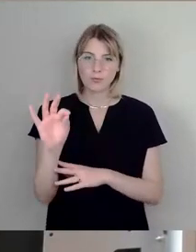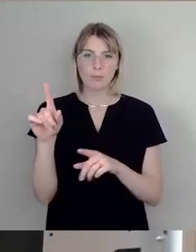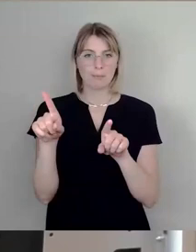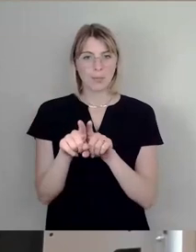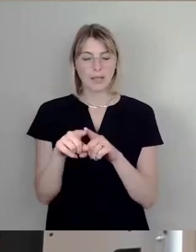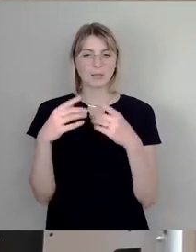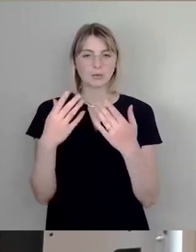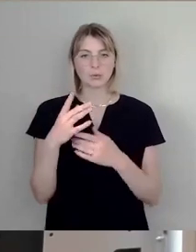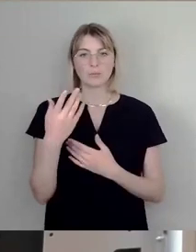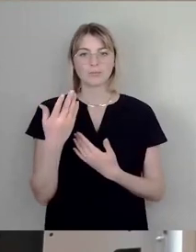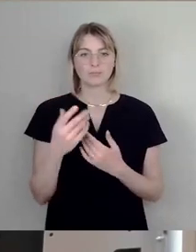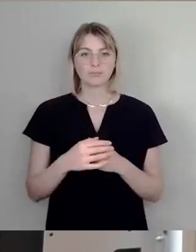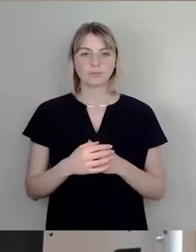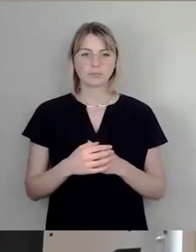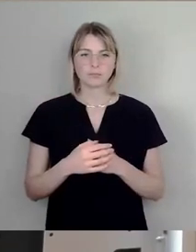bekommen konnte.